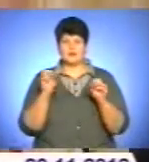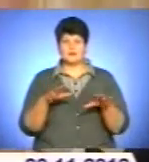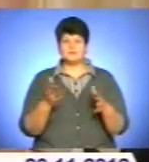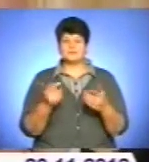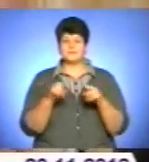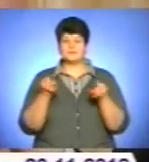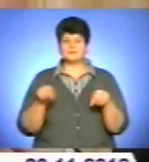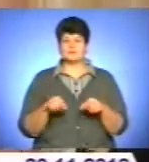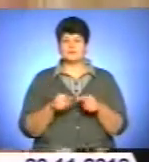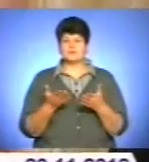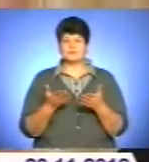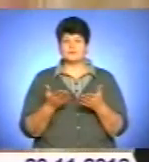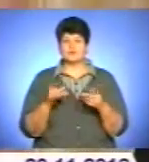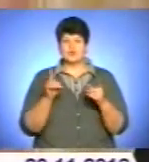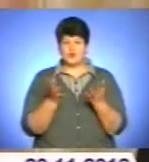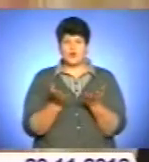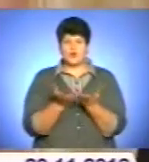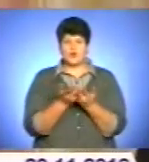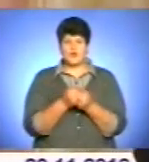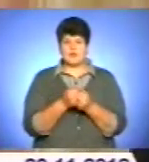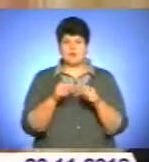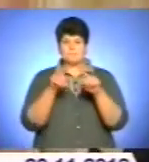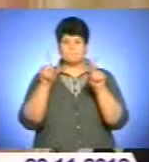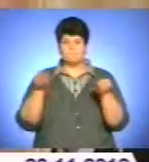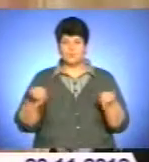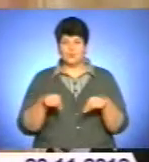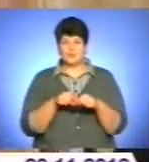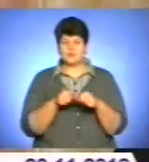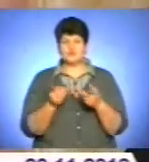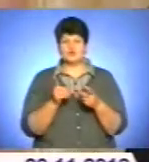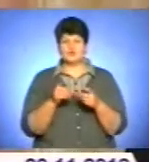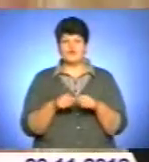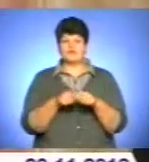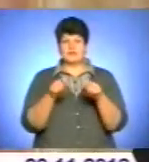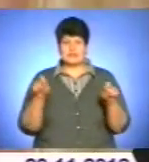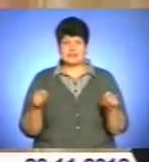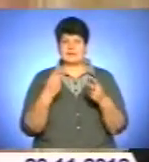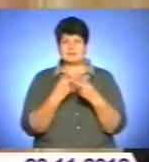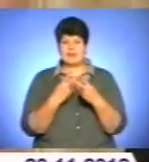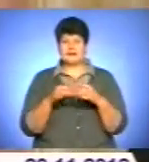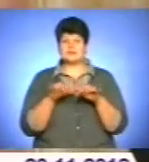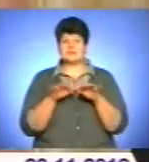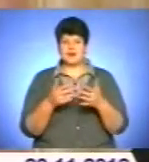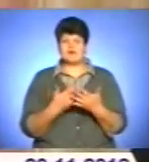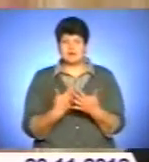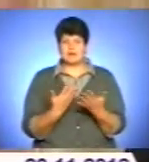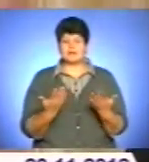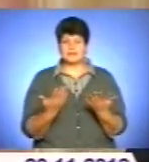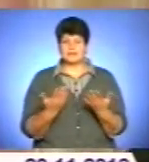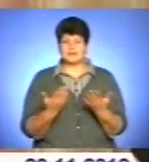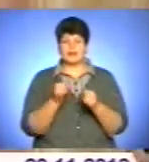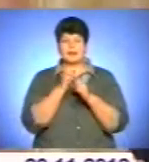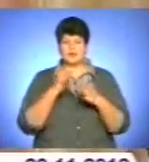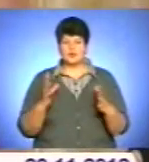що підраховували бюлетені, що порушені кримінальні справи. Якщо, наприклад, не можна